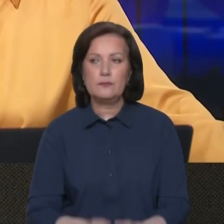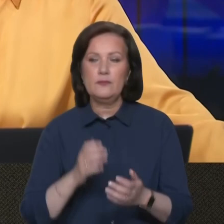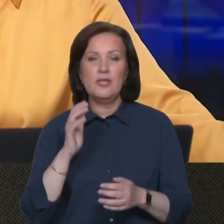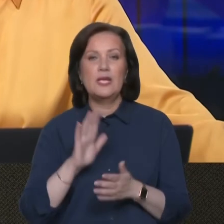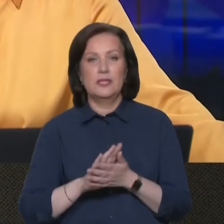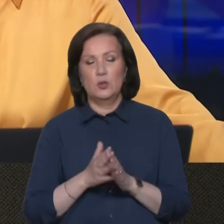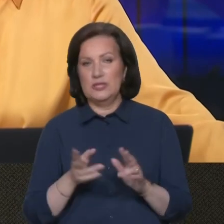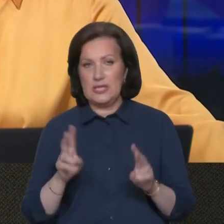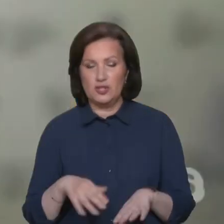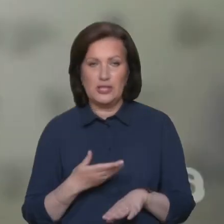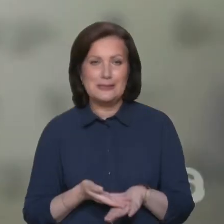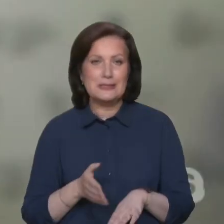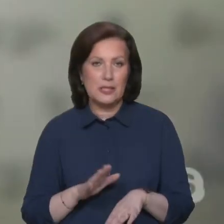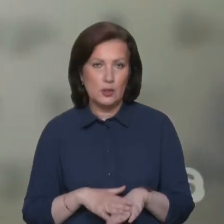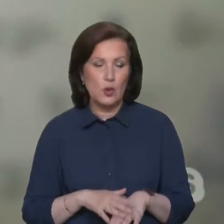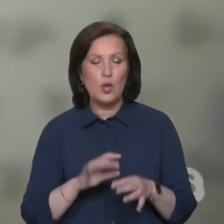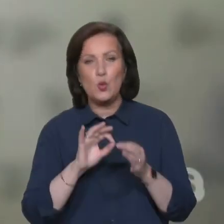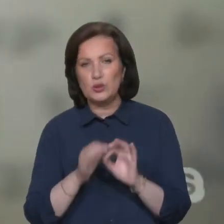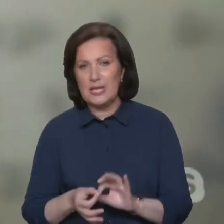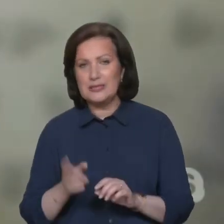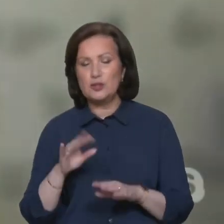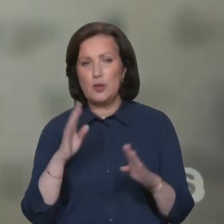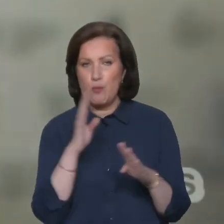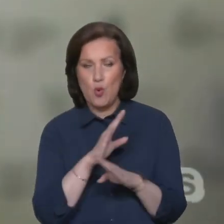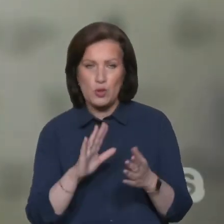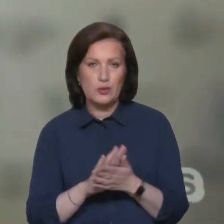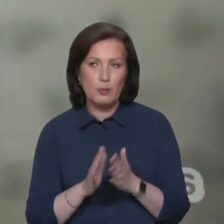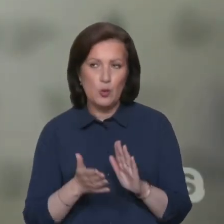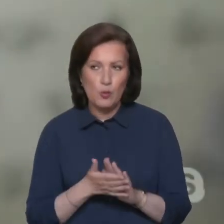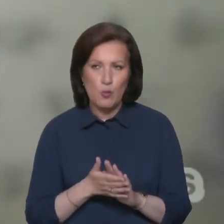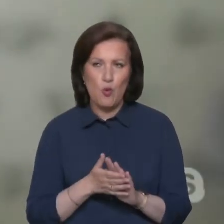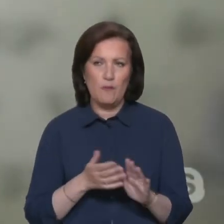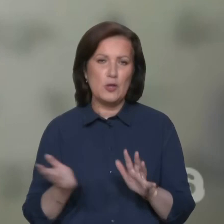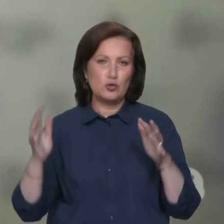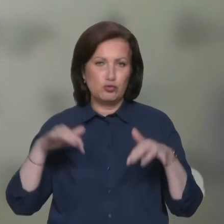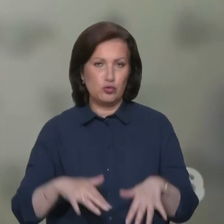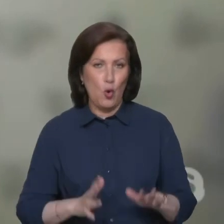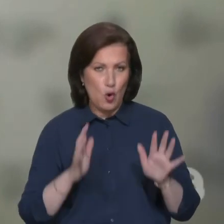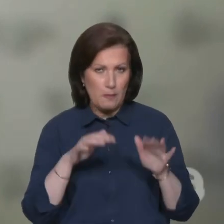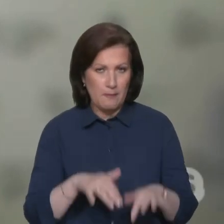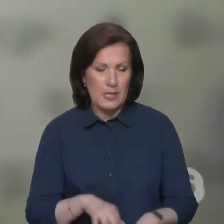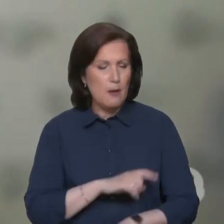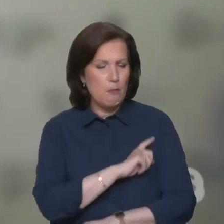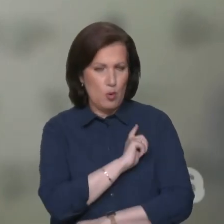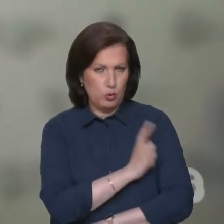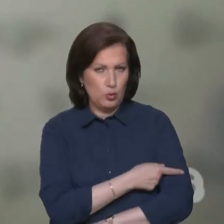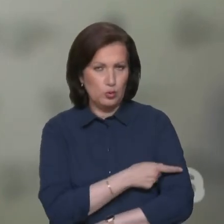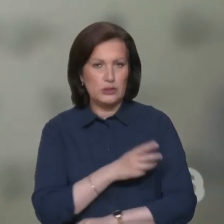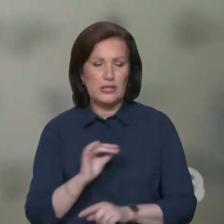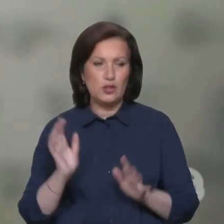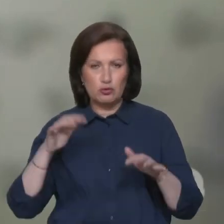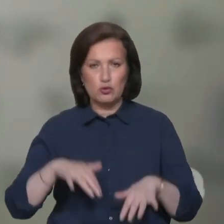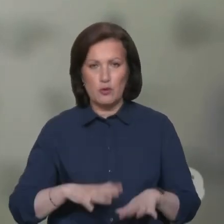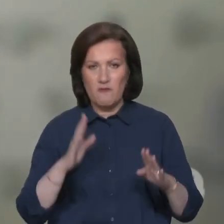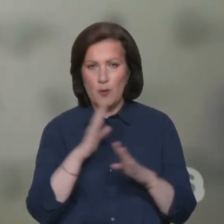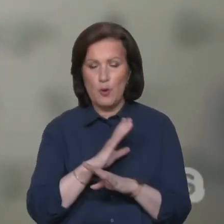Ситуація залишається складною і ускладнюється ще й погодними умовами. Вірує шторм, і він досить потужний, і штормова